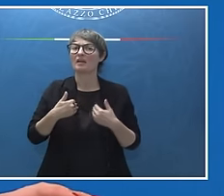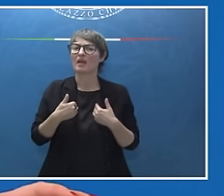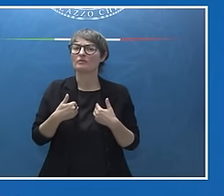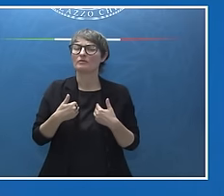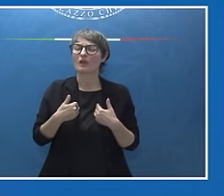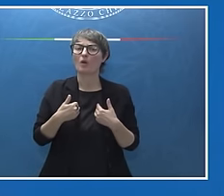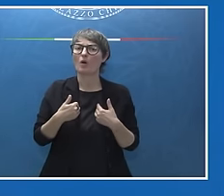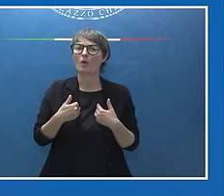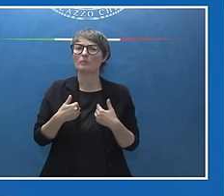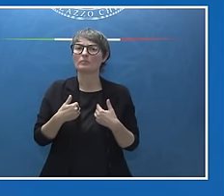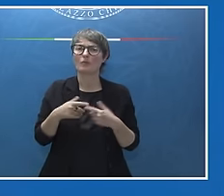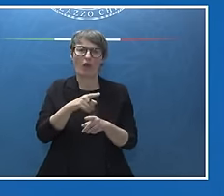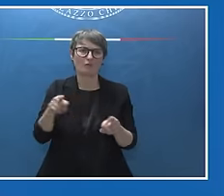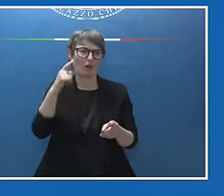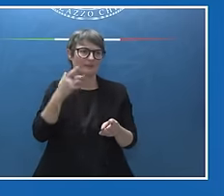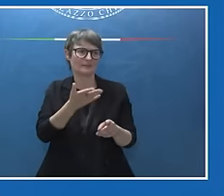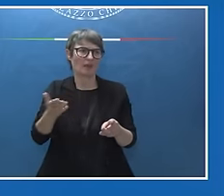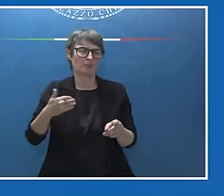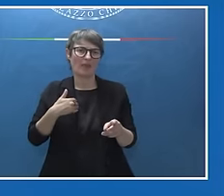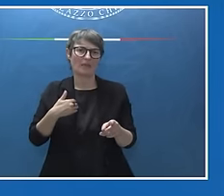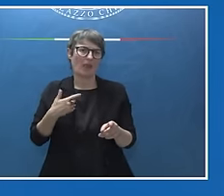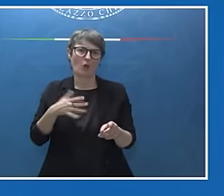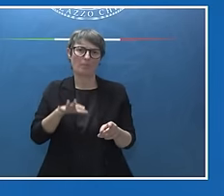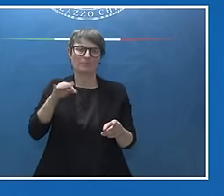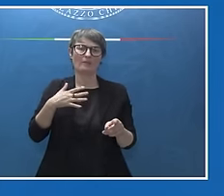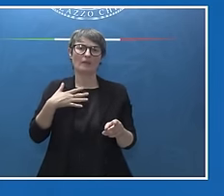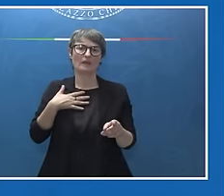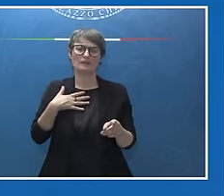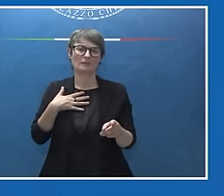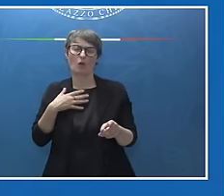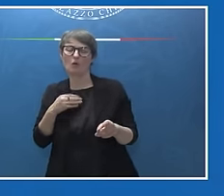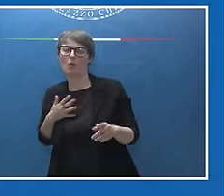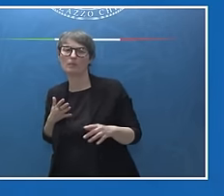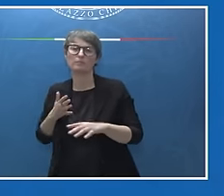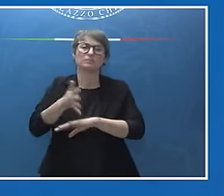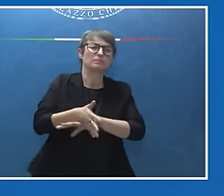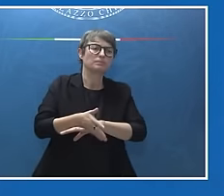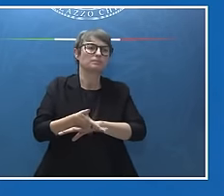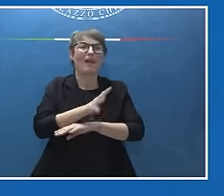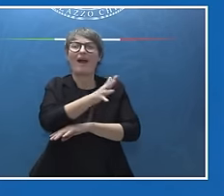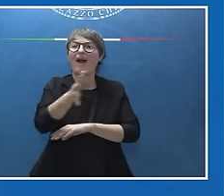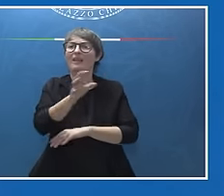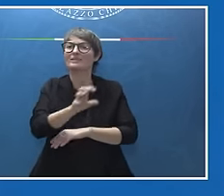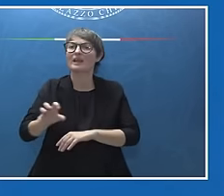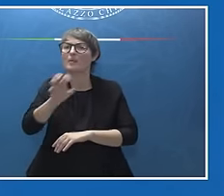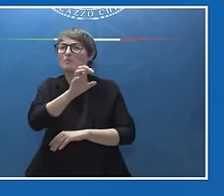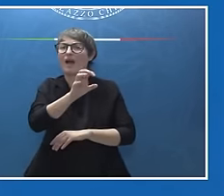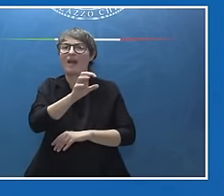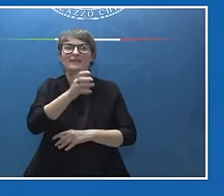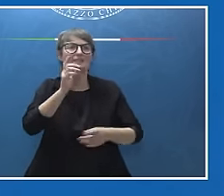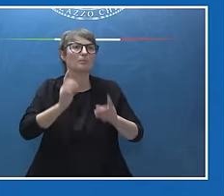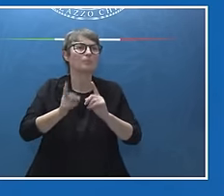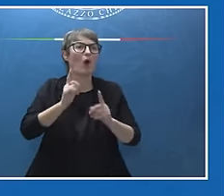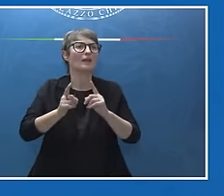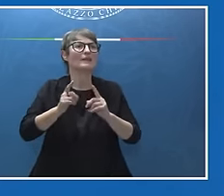Fermo restando che, come sapete, insomma, preferisco non entrare a gamba tesa nelle elezioni degli altri paesi, dei miei paesi alleati,